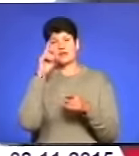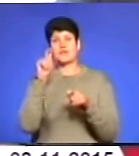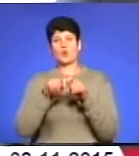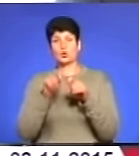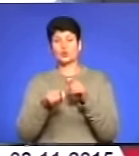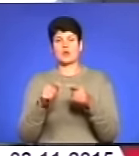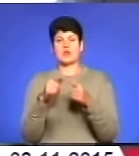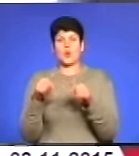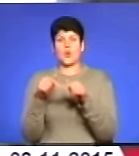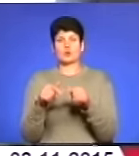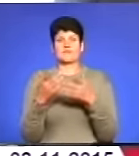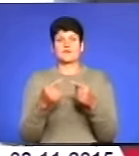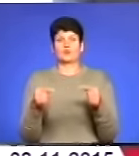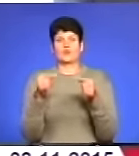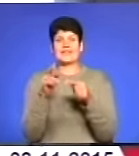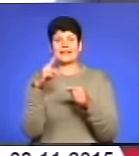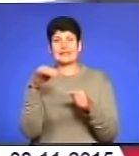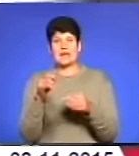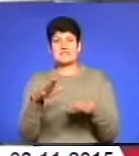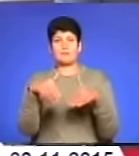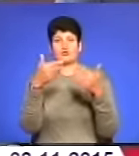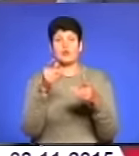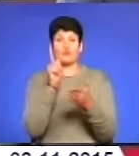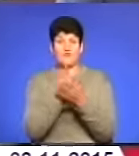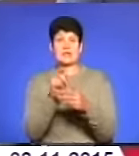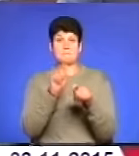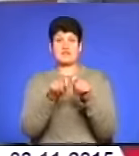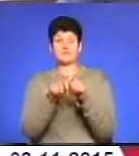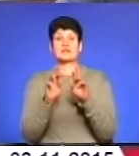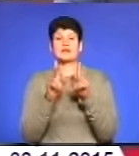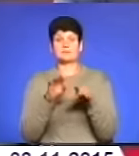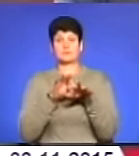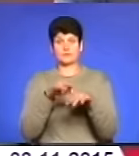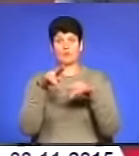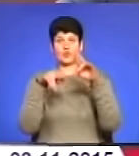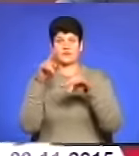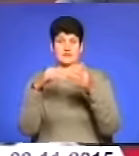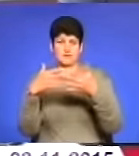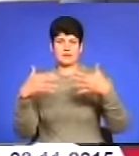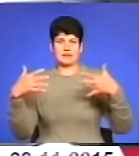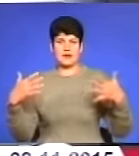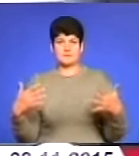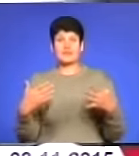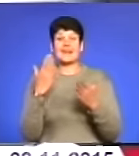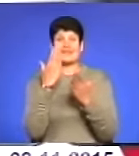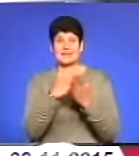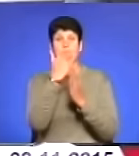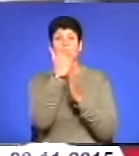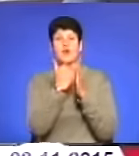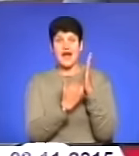ДБК, це відповідні декларації подаються. Вони повинні перевірити, як будівництво здійснювалося і так далі. Тобто є порядок